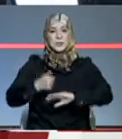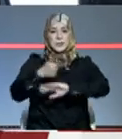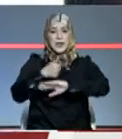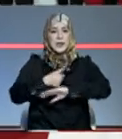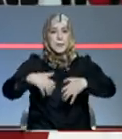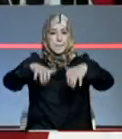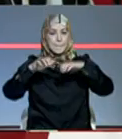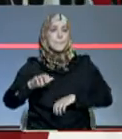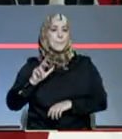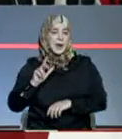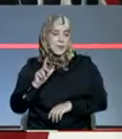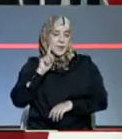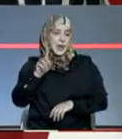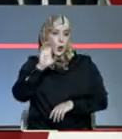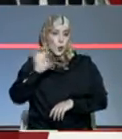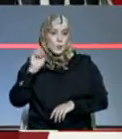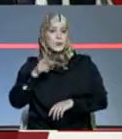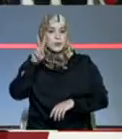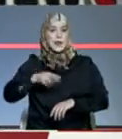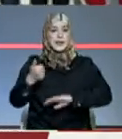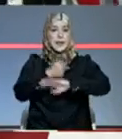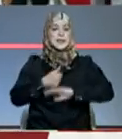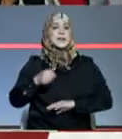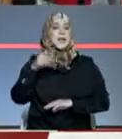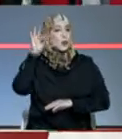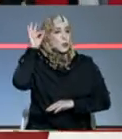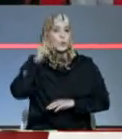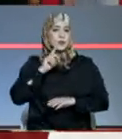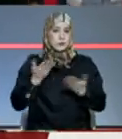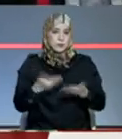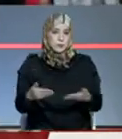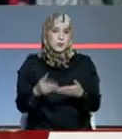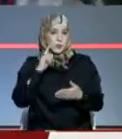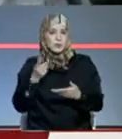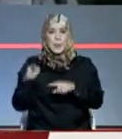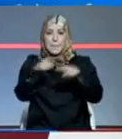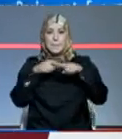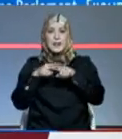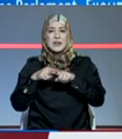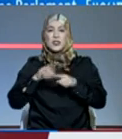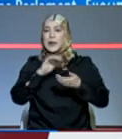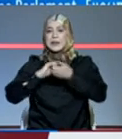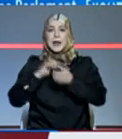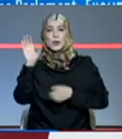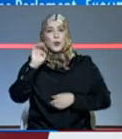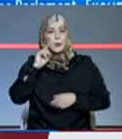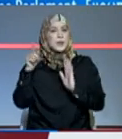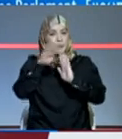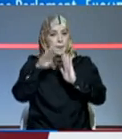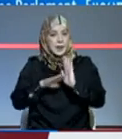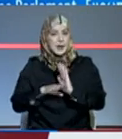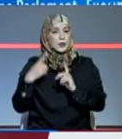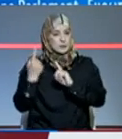دافيد ماريا ساسولي وأكد رئيس الدولة بالمناسبة على ما تتقاسمه تونس مع الاتحاد الأوروبي من قيم ومبادئ